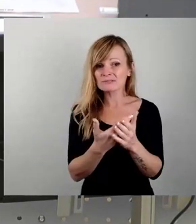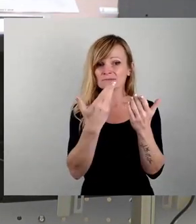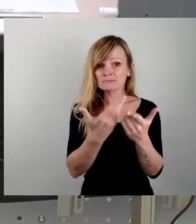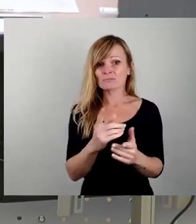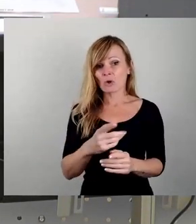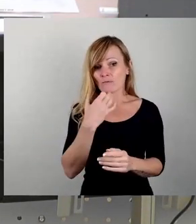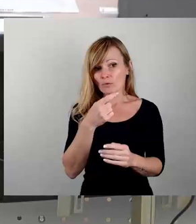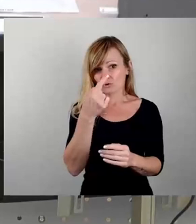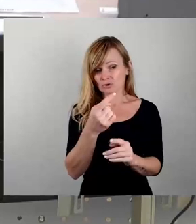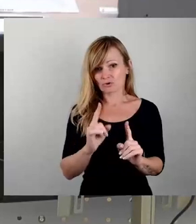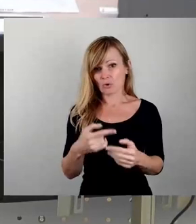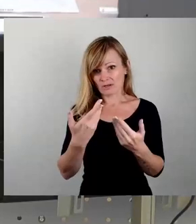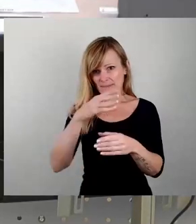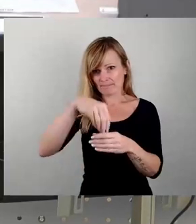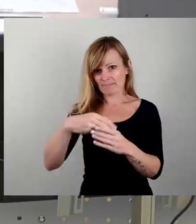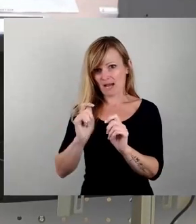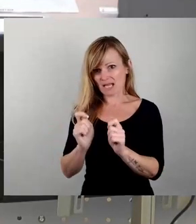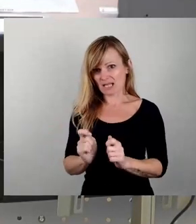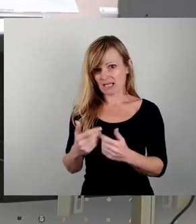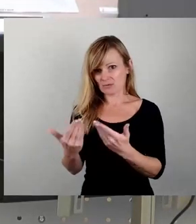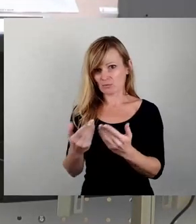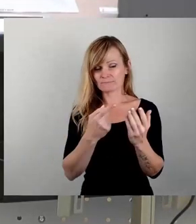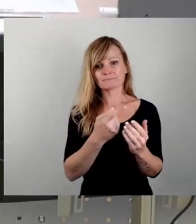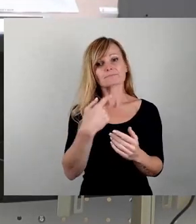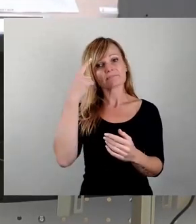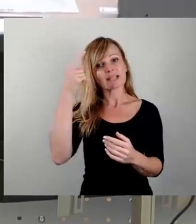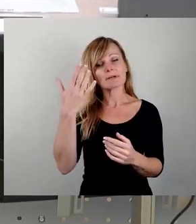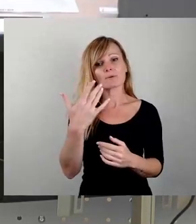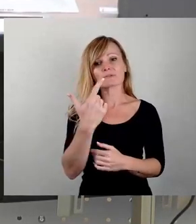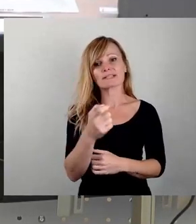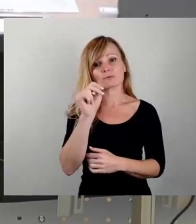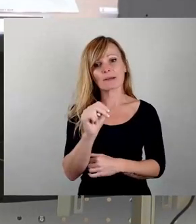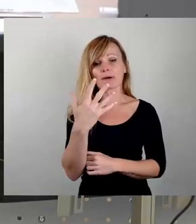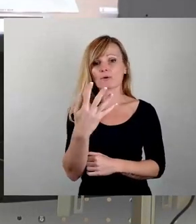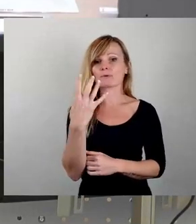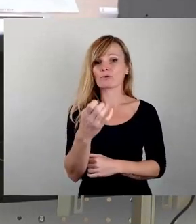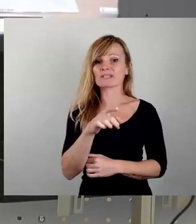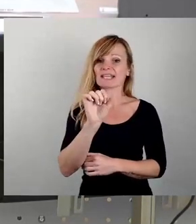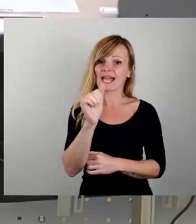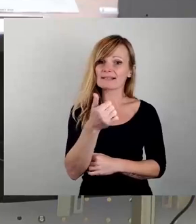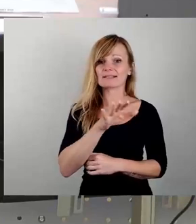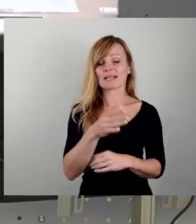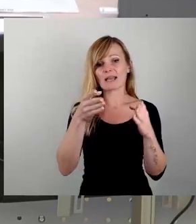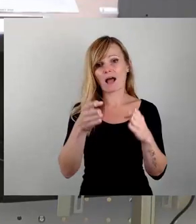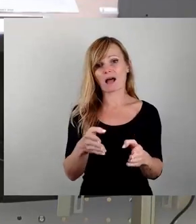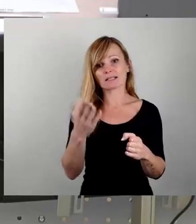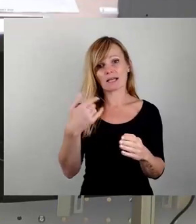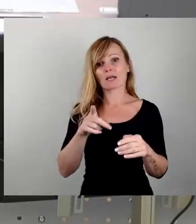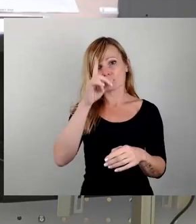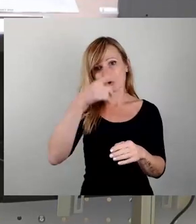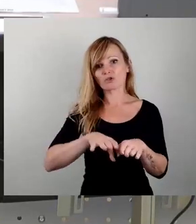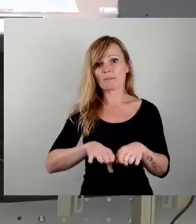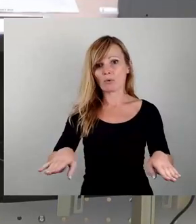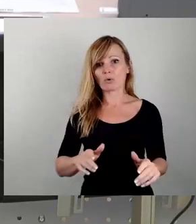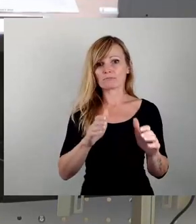Das Denkmal wurde am 25. November 1945 als erstes seiner Art auf deutschem Boden in